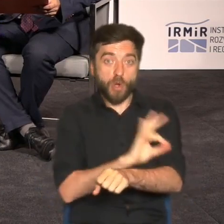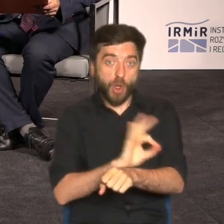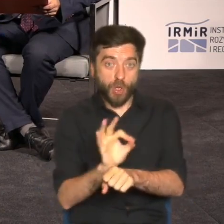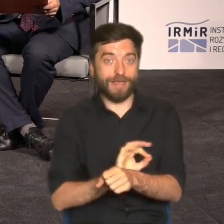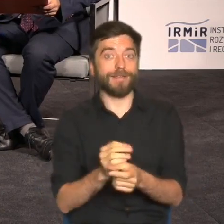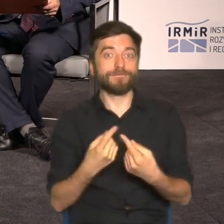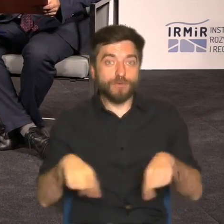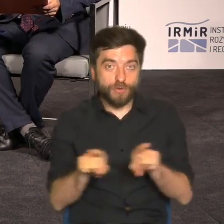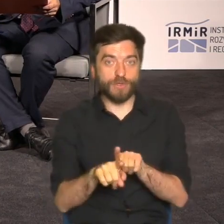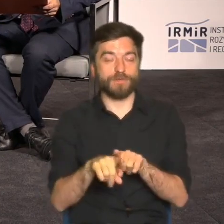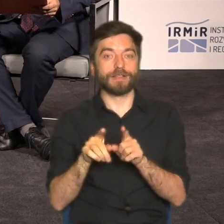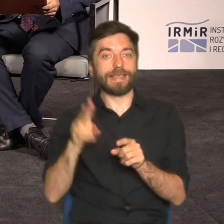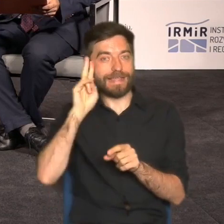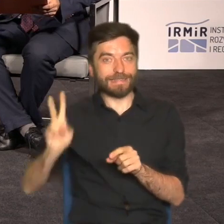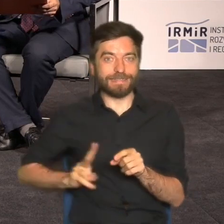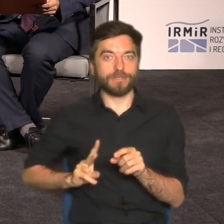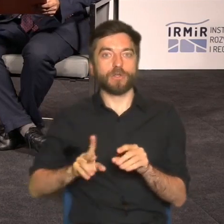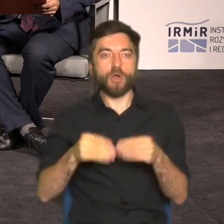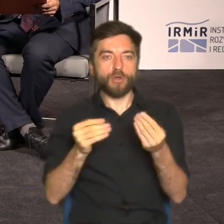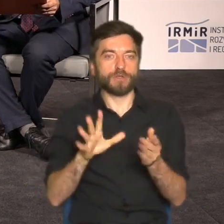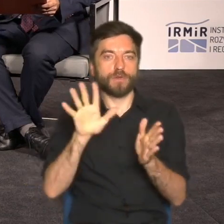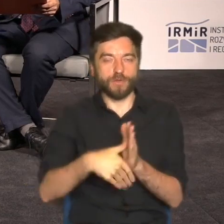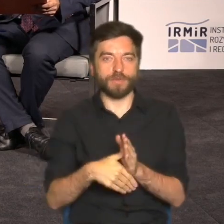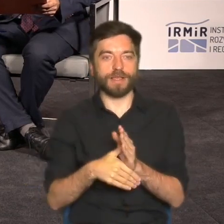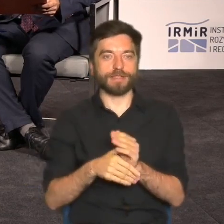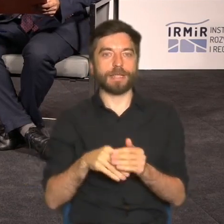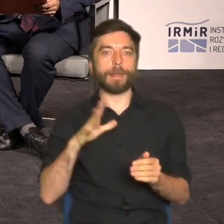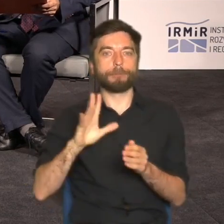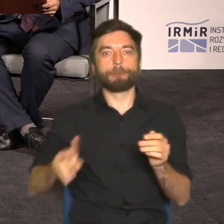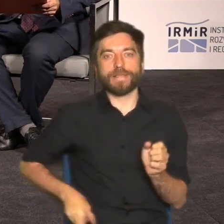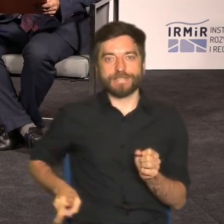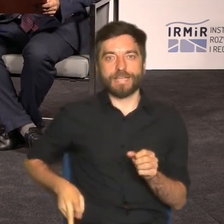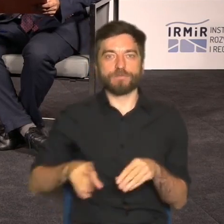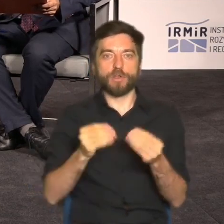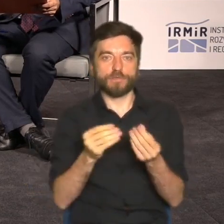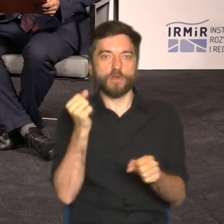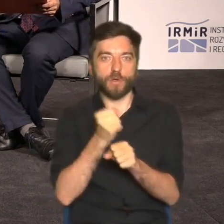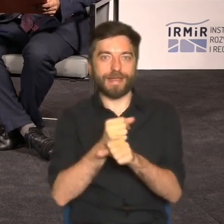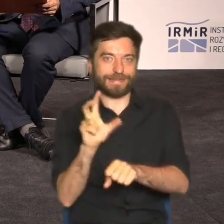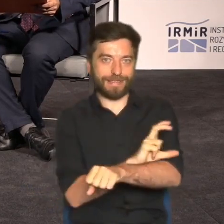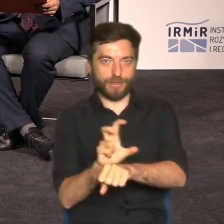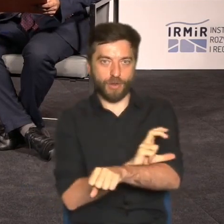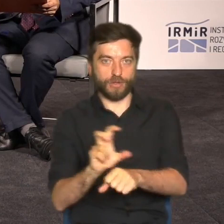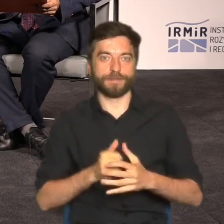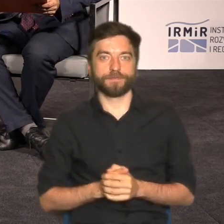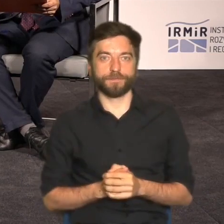przez Instytut Rozwoju Miast, Ministerstwo Rozwoju Pracy i Technologii